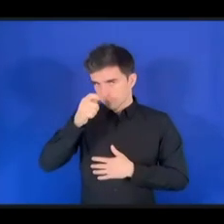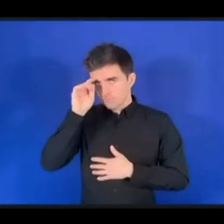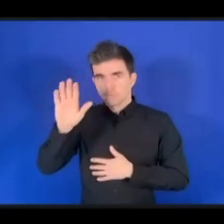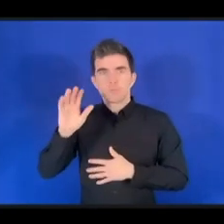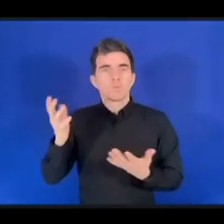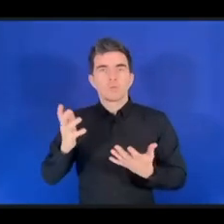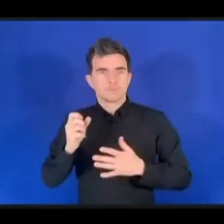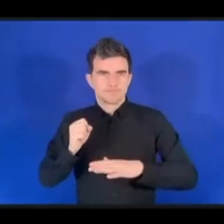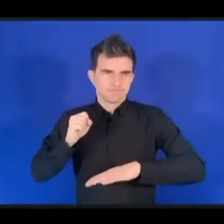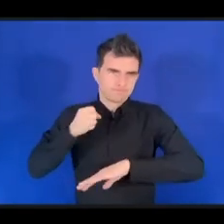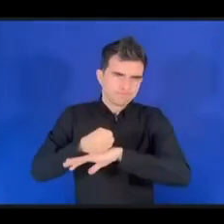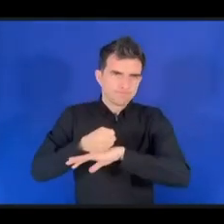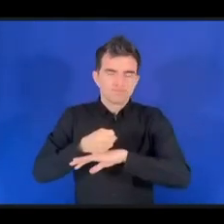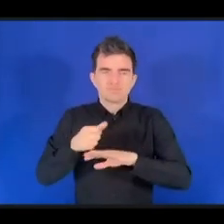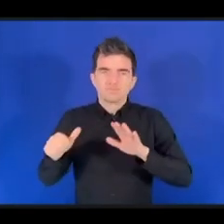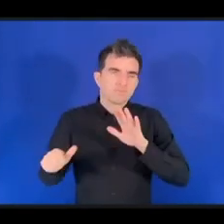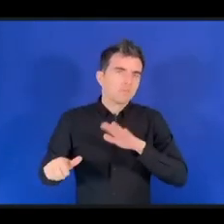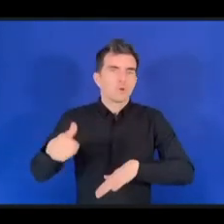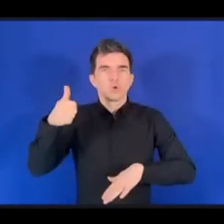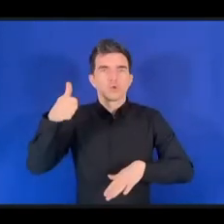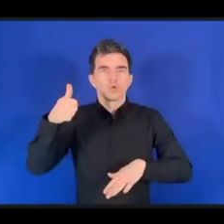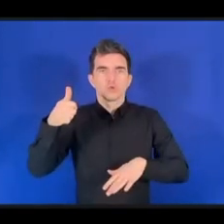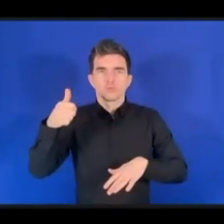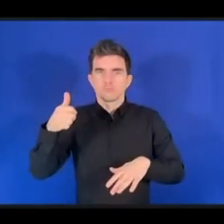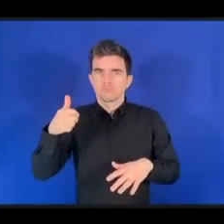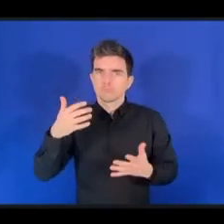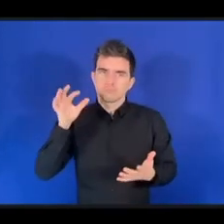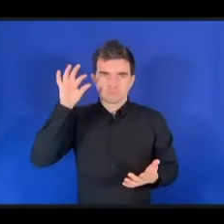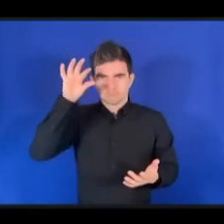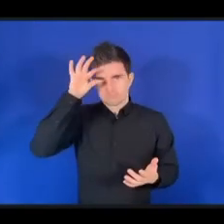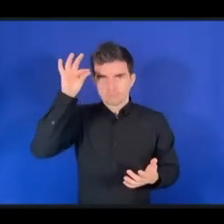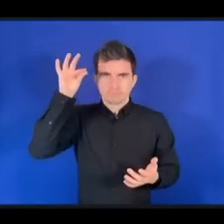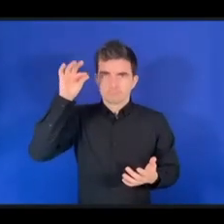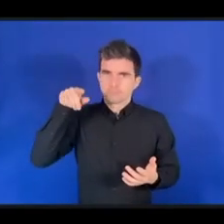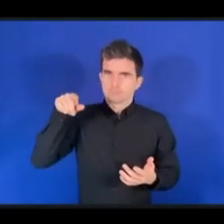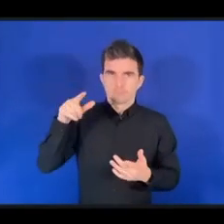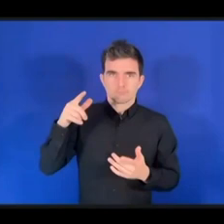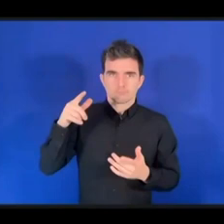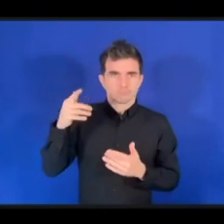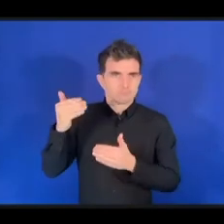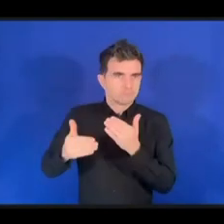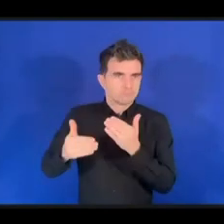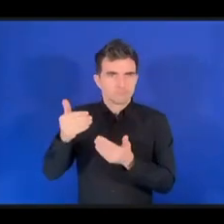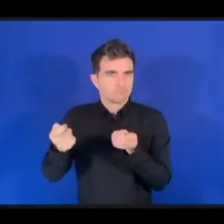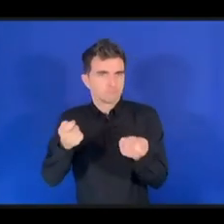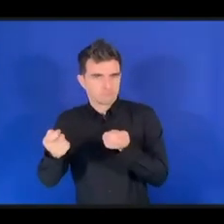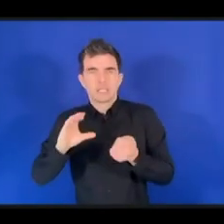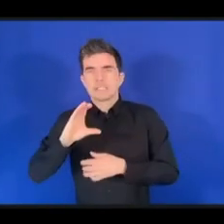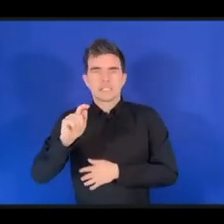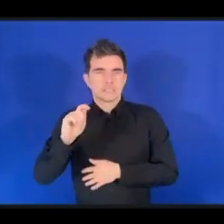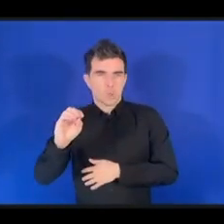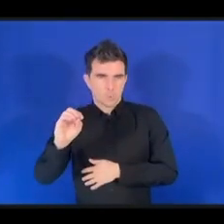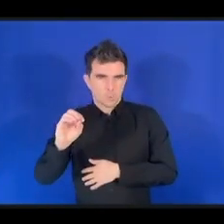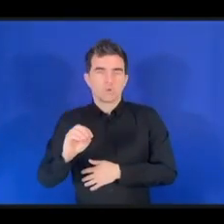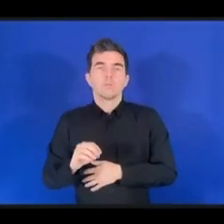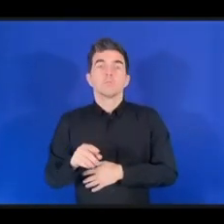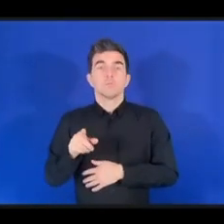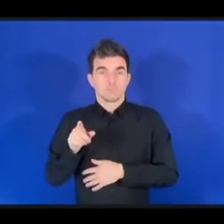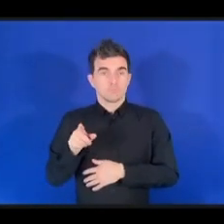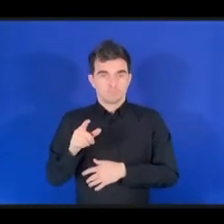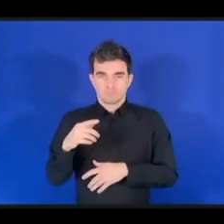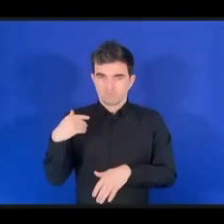достижениях СТО. И также первая женщина за 120-летнюю историю СТО.